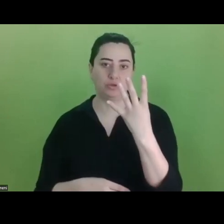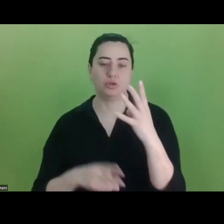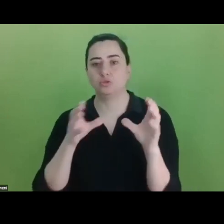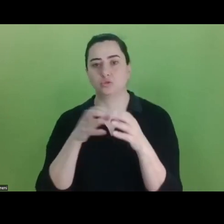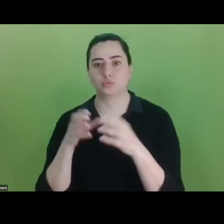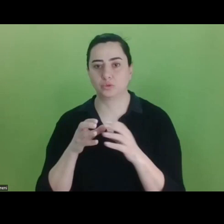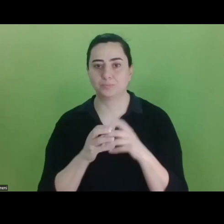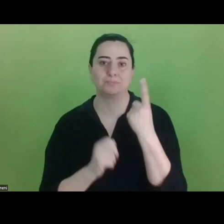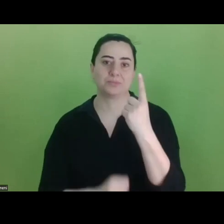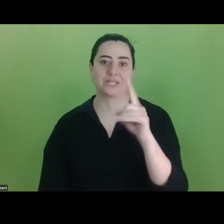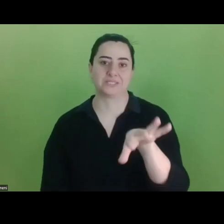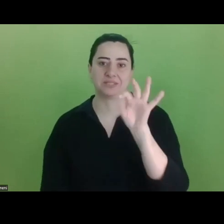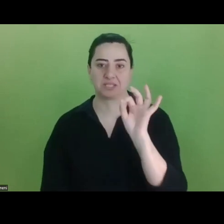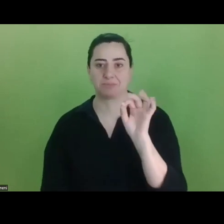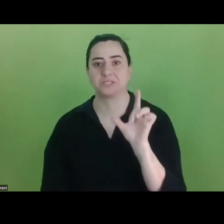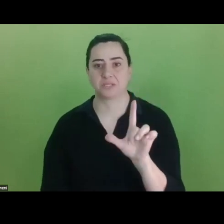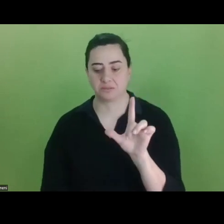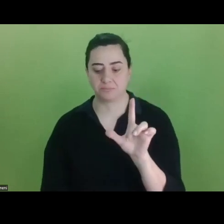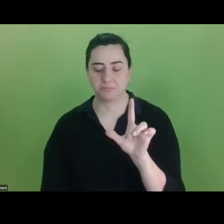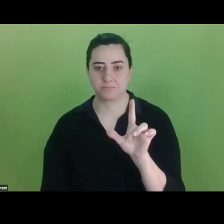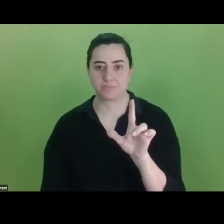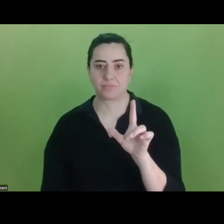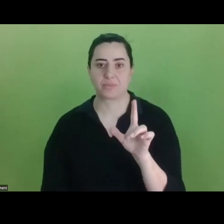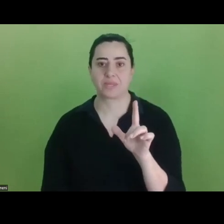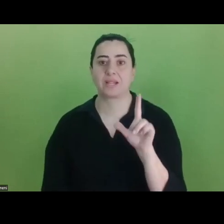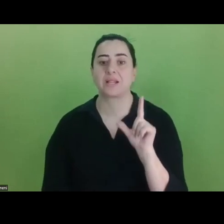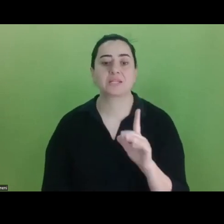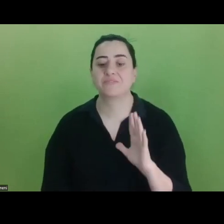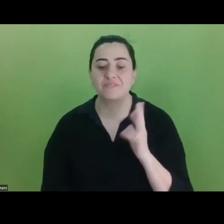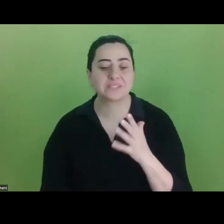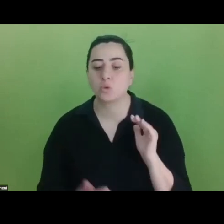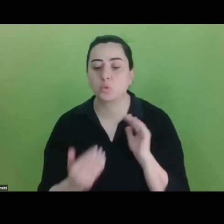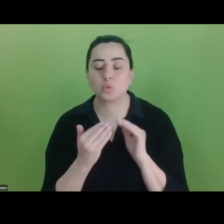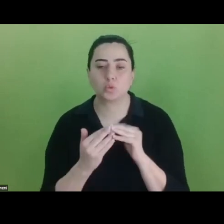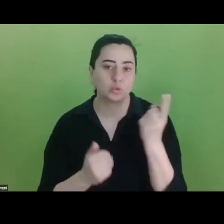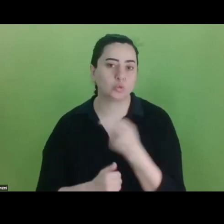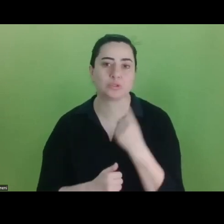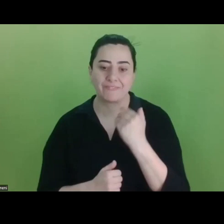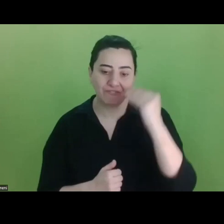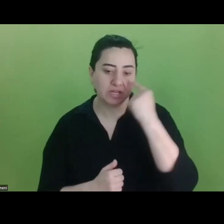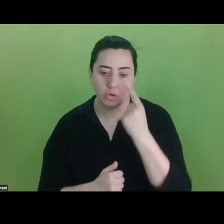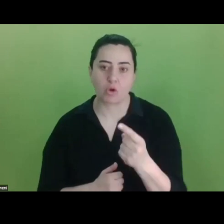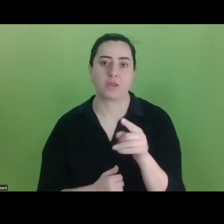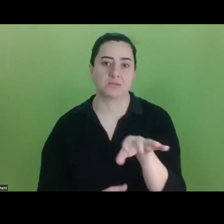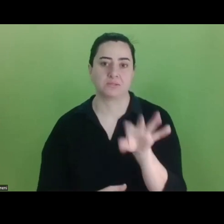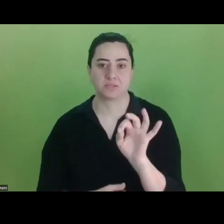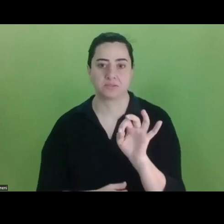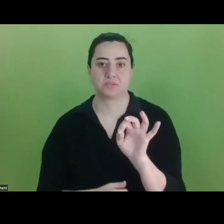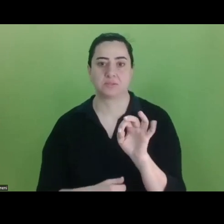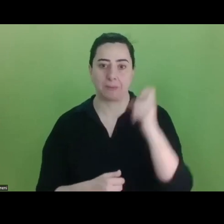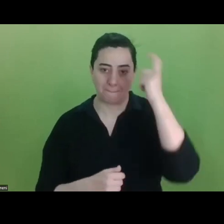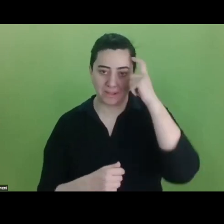kategorisinden bir tanesini seçmeniz gerekiyor. O da ihtiyacınızı en iyi karşılayan hangisiyse. Bilgi ve beceri